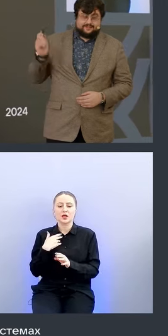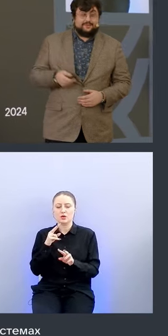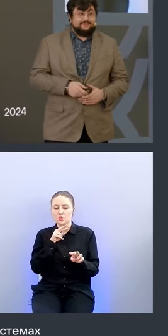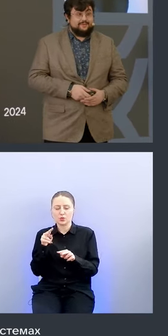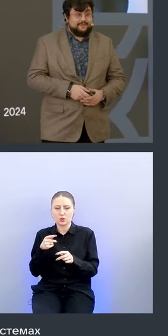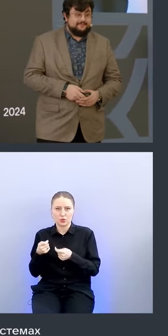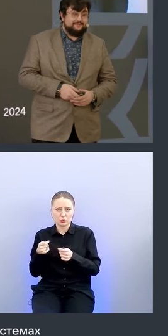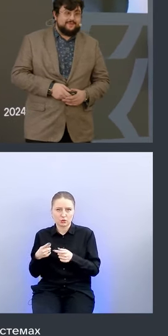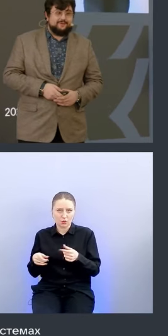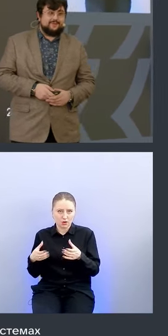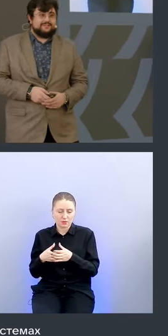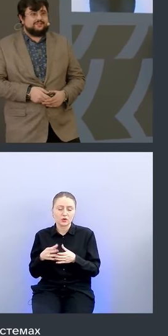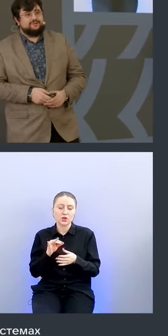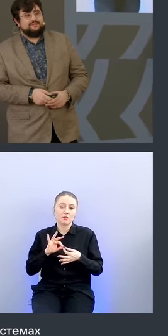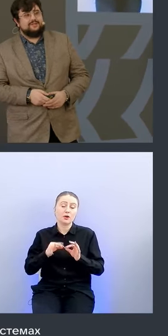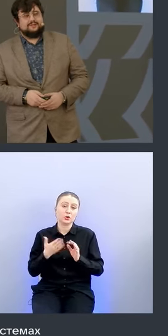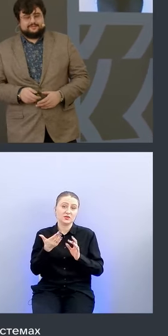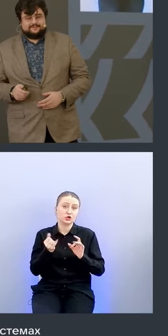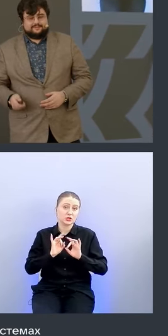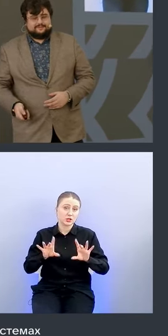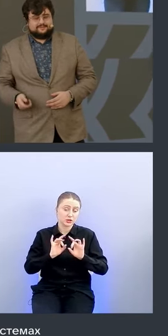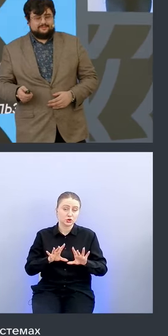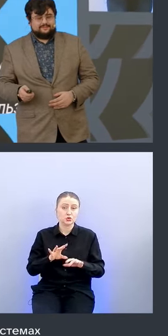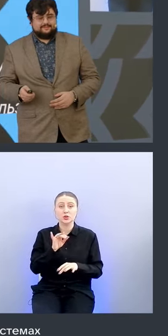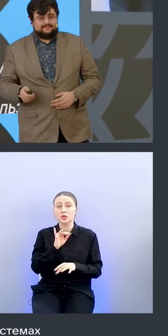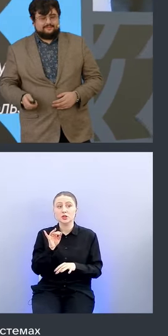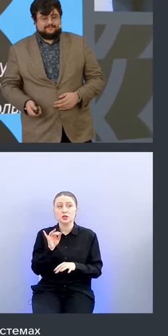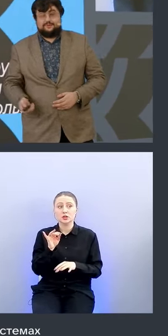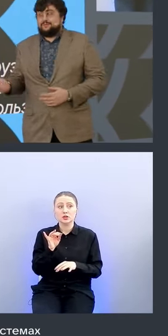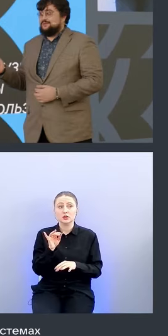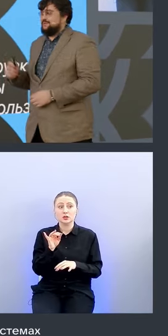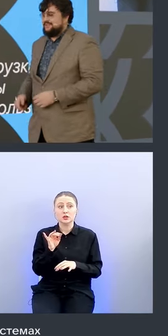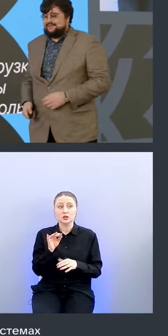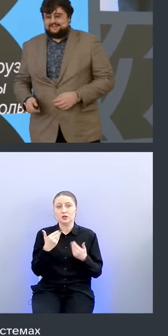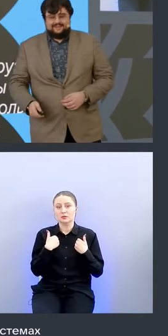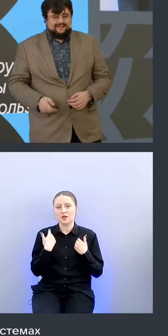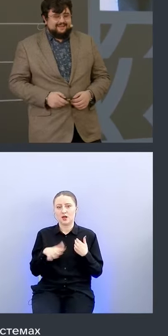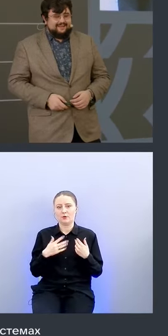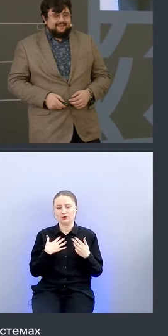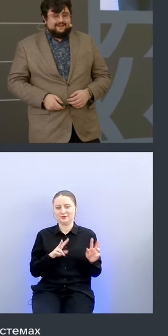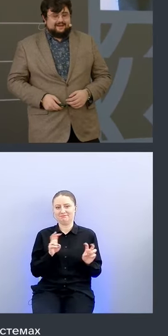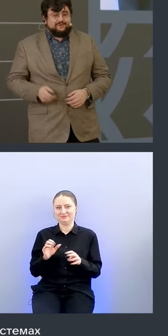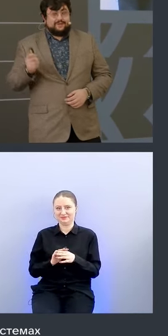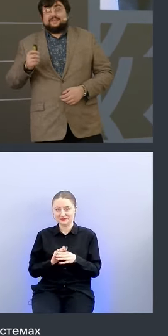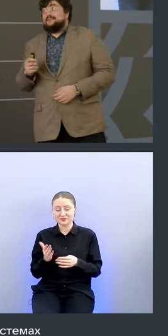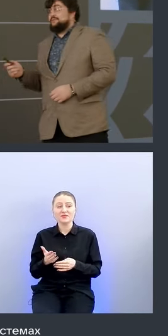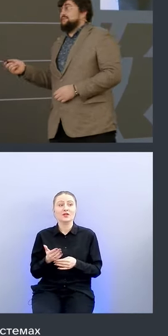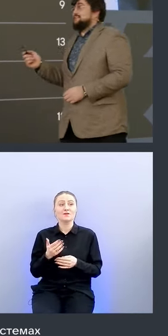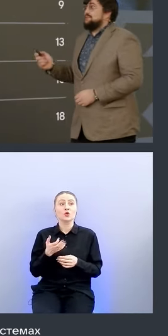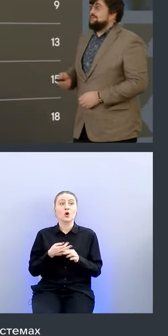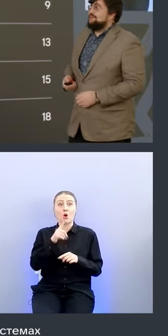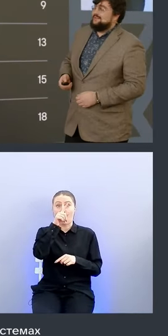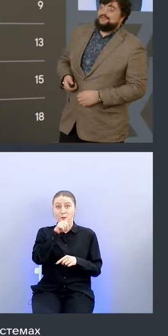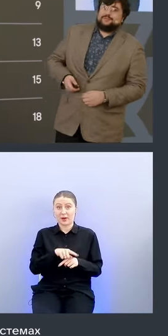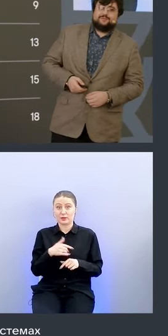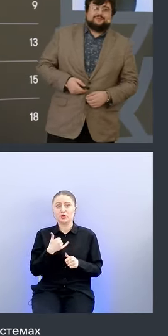сегодня я вам об этом подробнее расскажу и у меня уже представили вот про это я вам сегодня